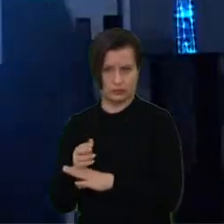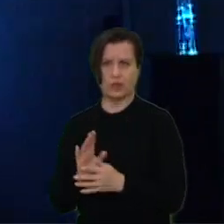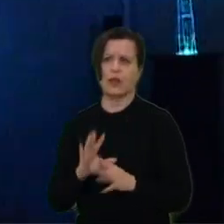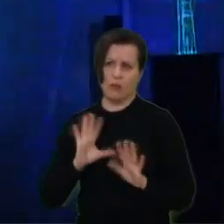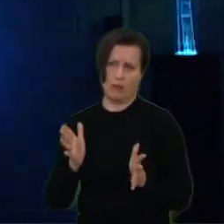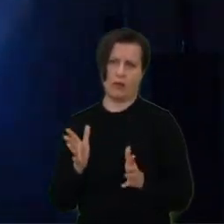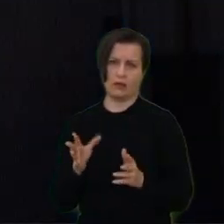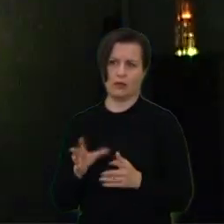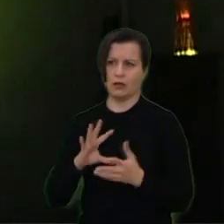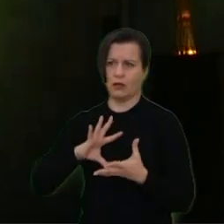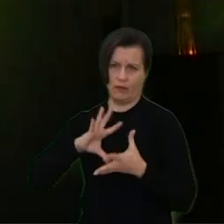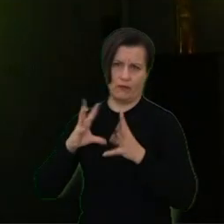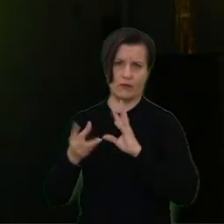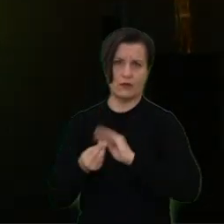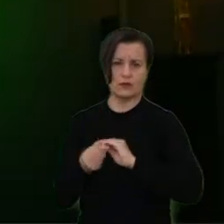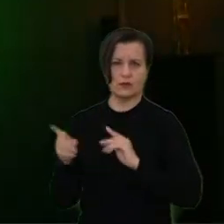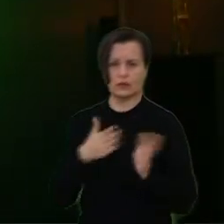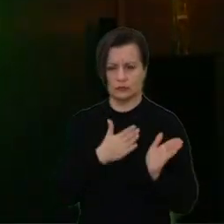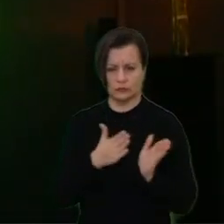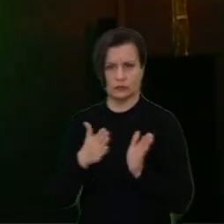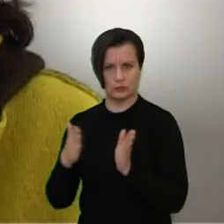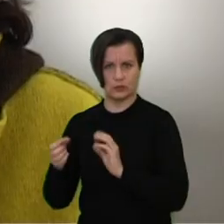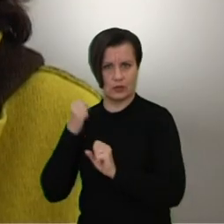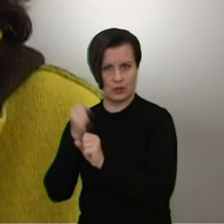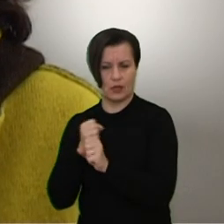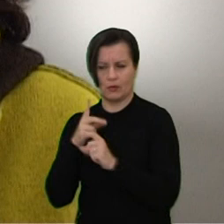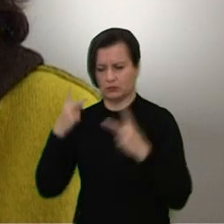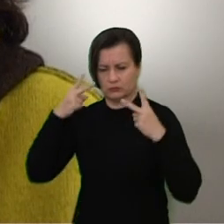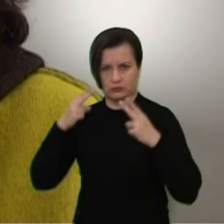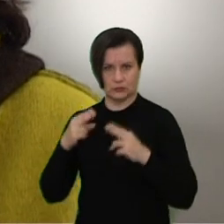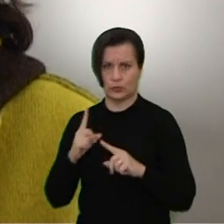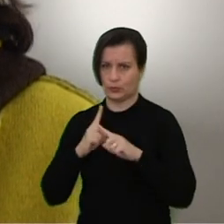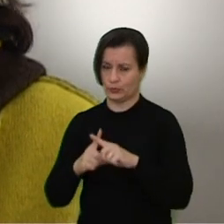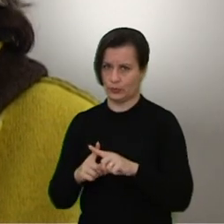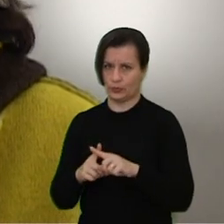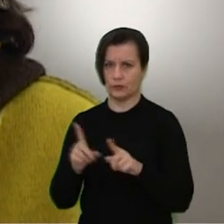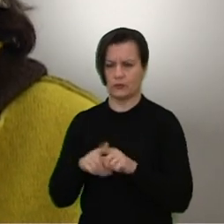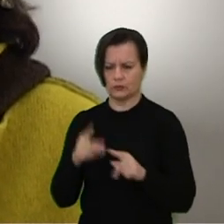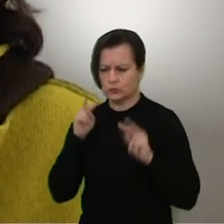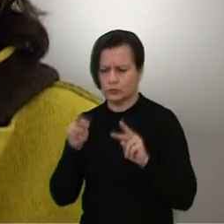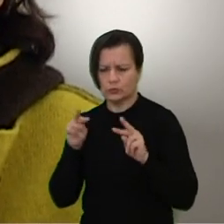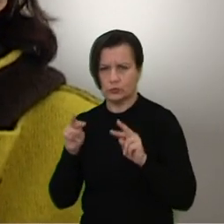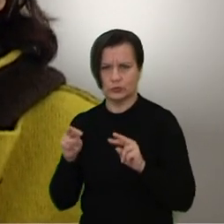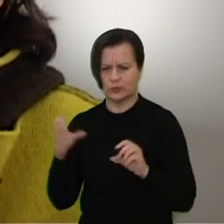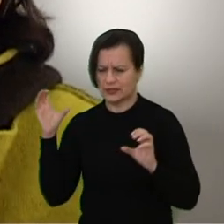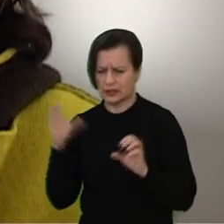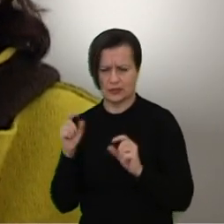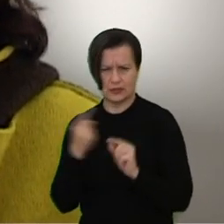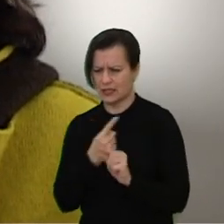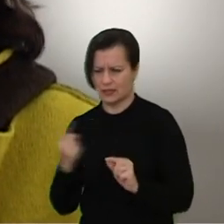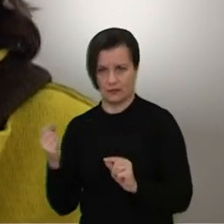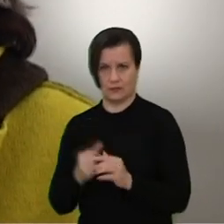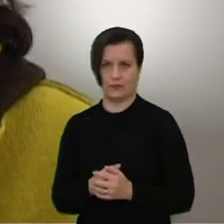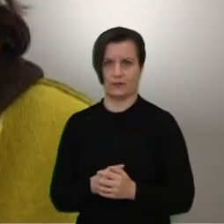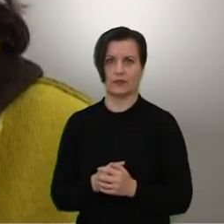niuansų gali padaryti klaidą, bet visumai tai yra toks įnolatinis procesas, kada turi neužnausti, neužmygti